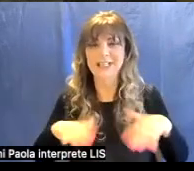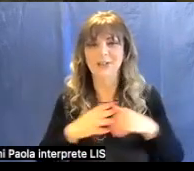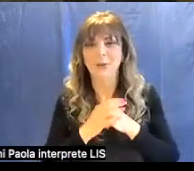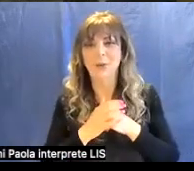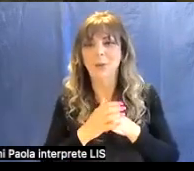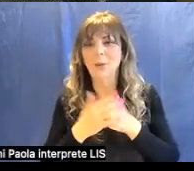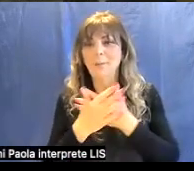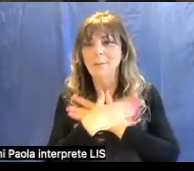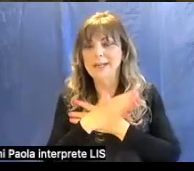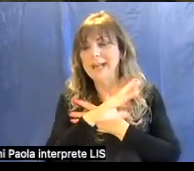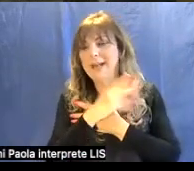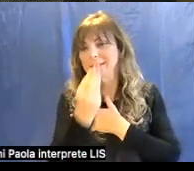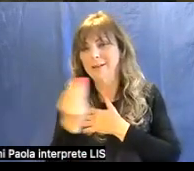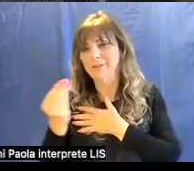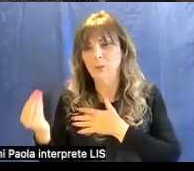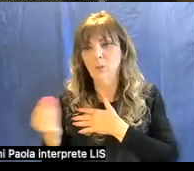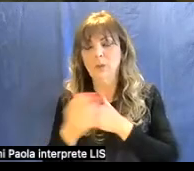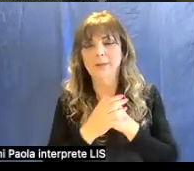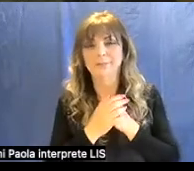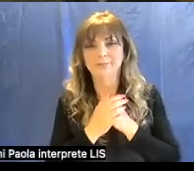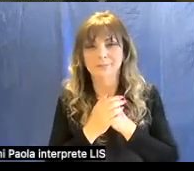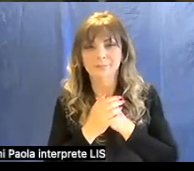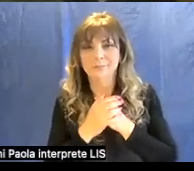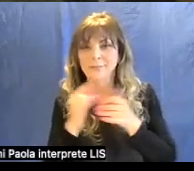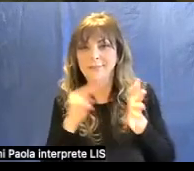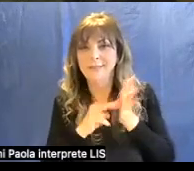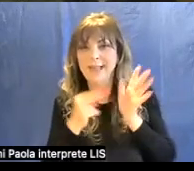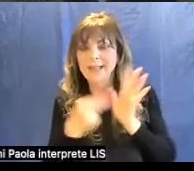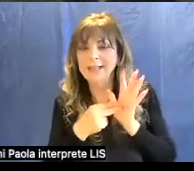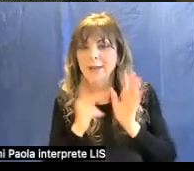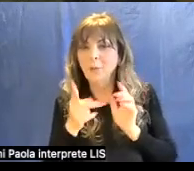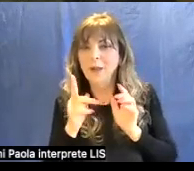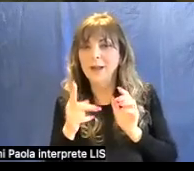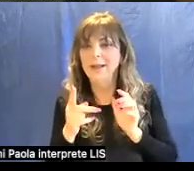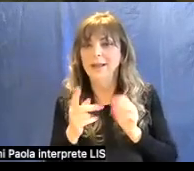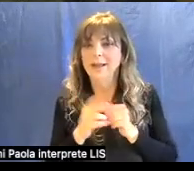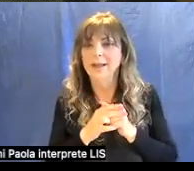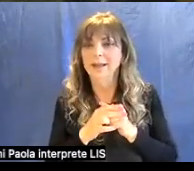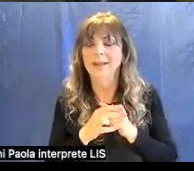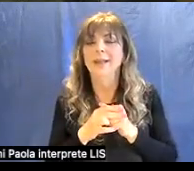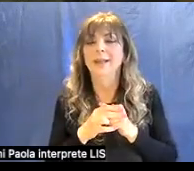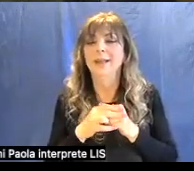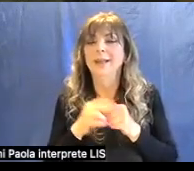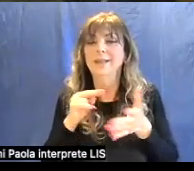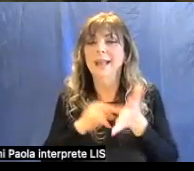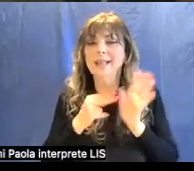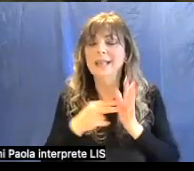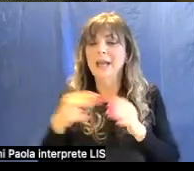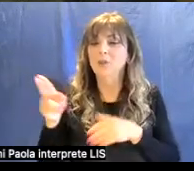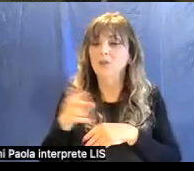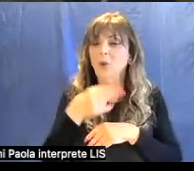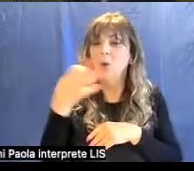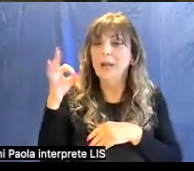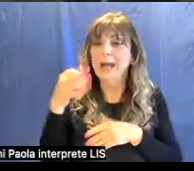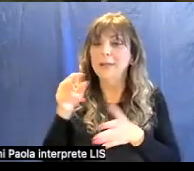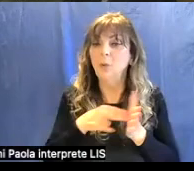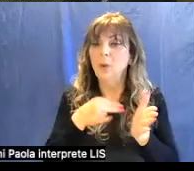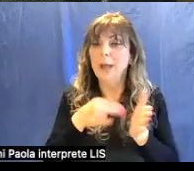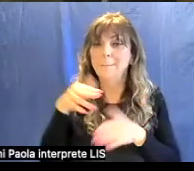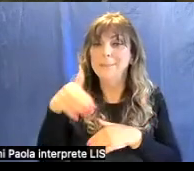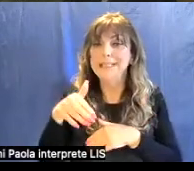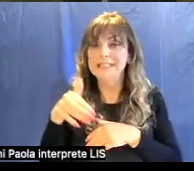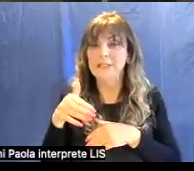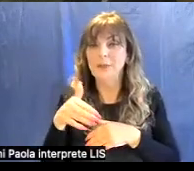Maria e delle altre figure la tecnica detta della doratura a missione quindi viene a pennello viene